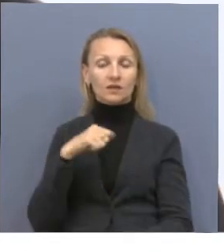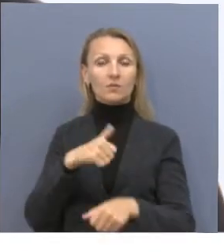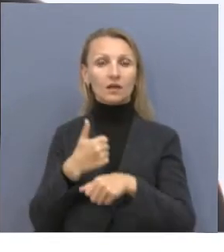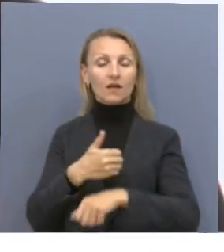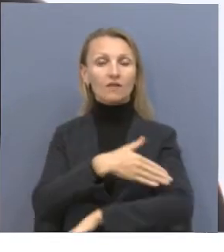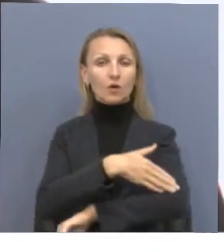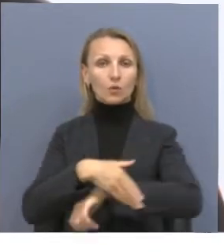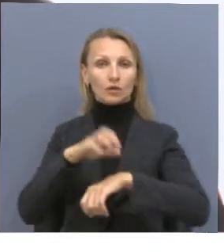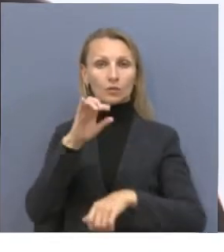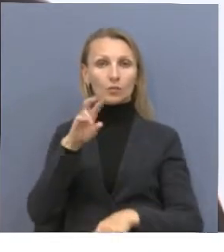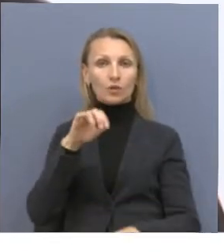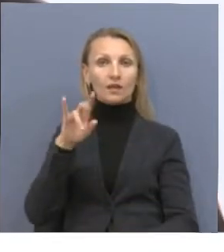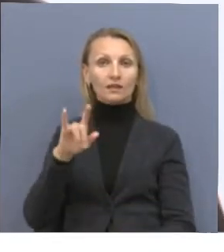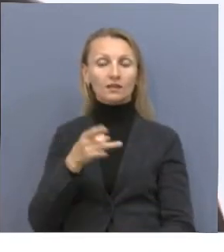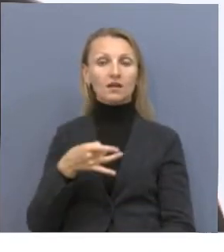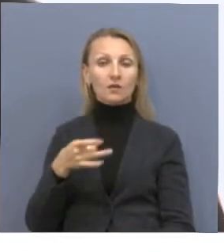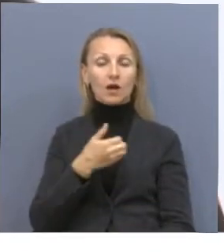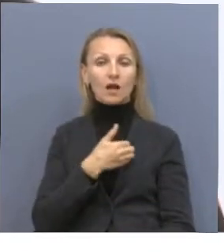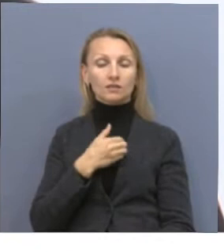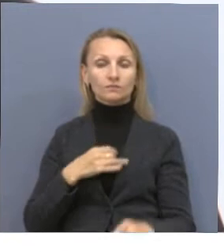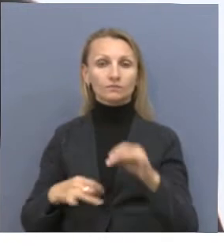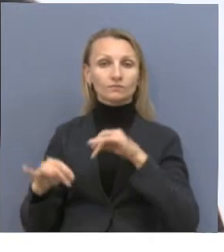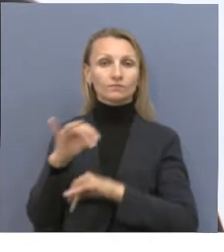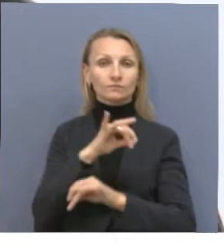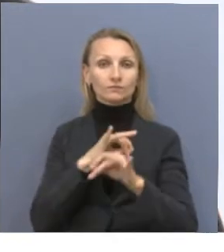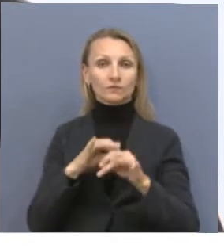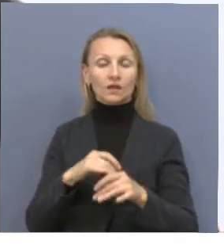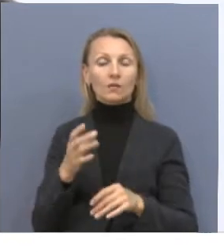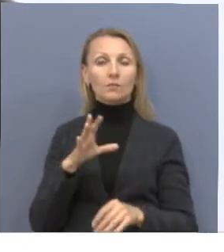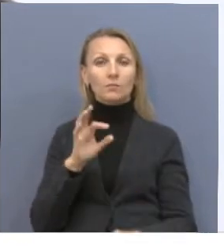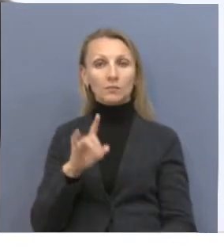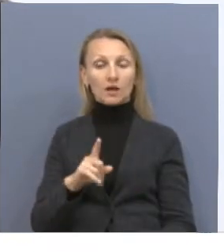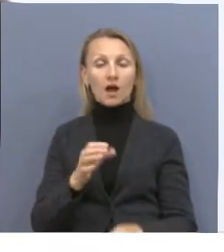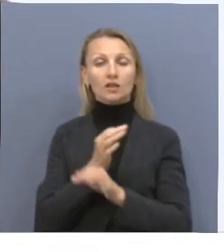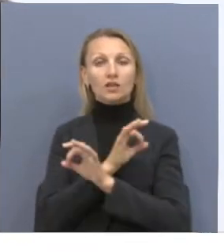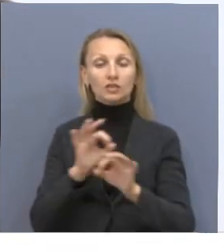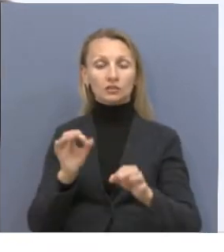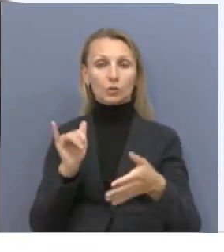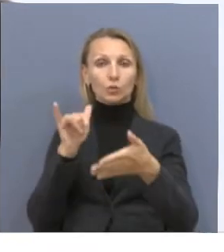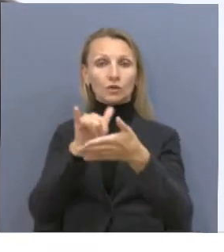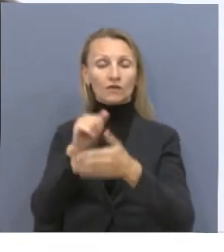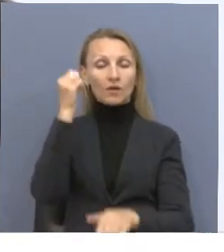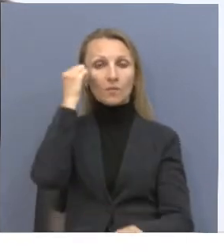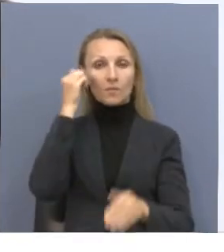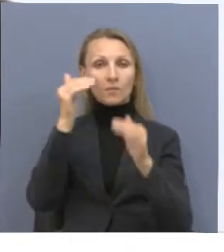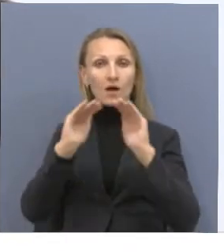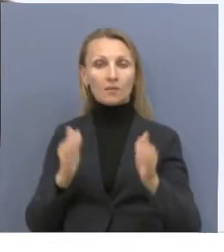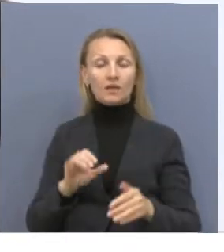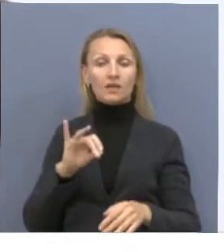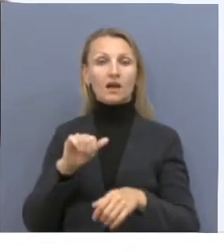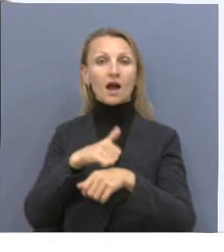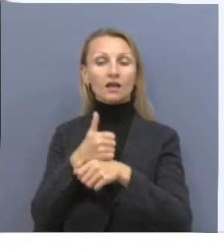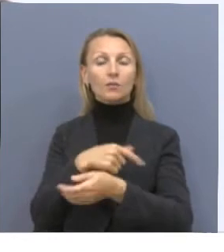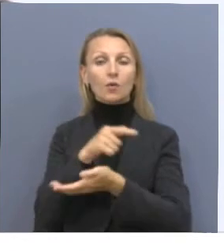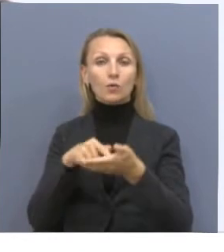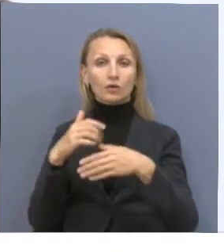улиц Блондинского района. Мы хотим поднять эту тему. Было бы отлично установить памятник на этой улице. Также хотим обратиться, как ему городок учитал. Мы